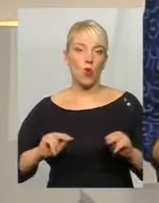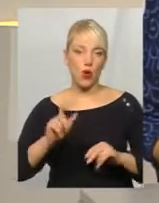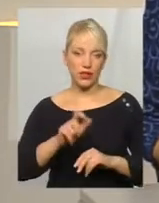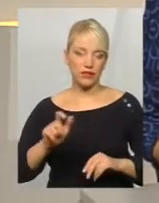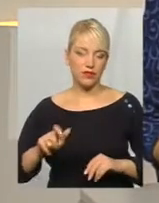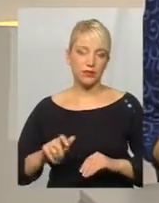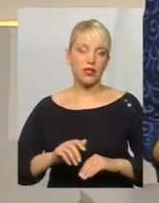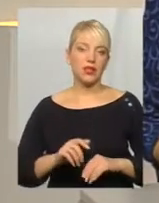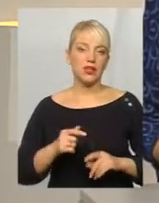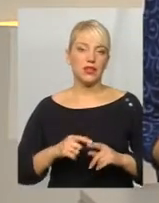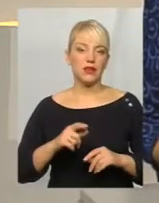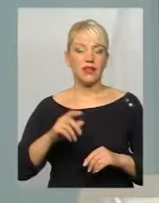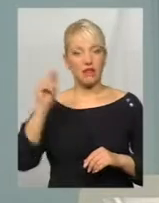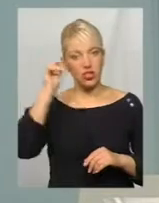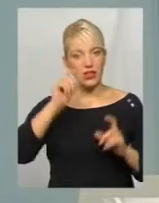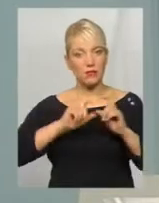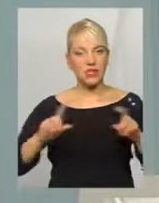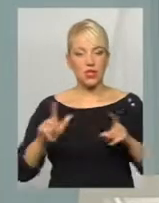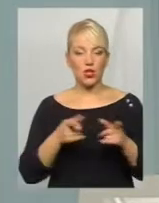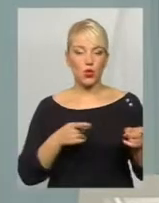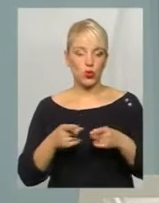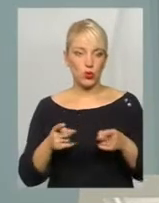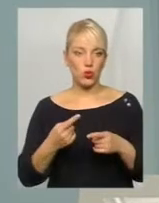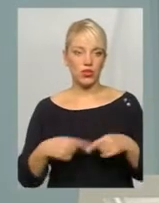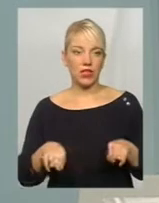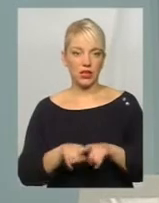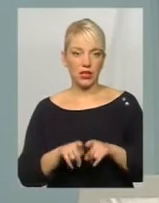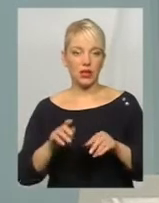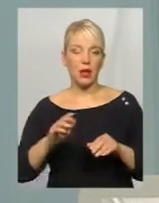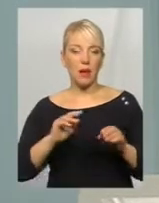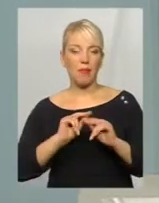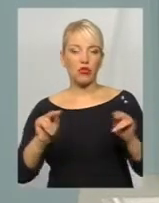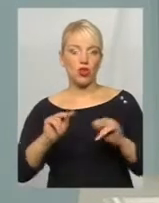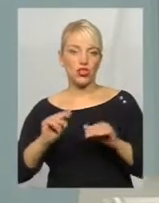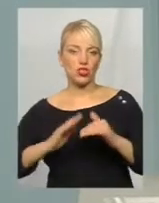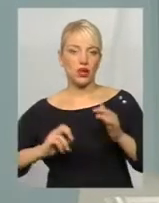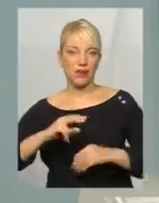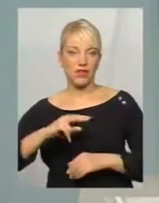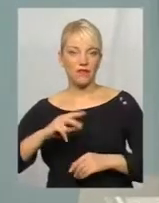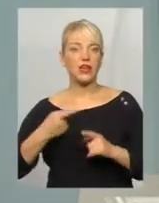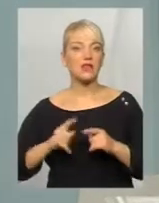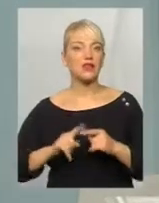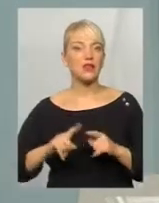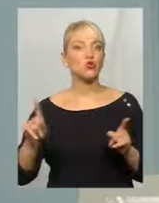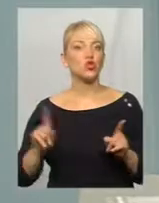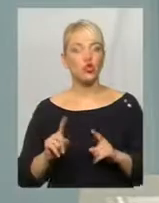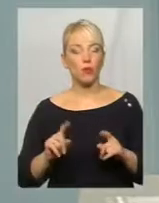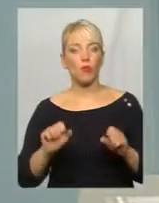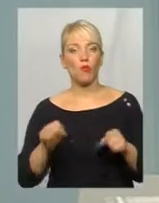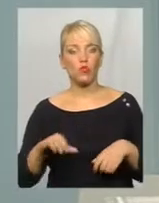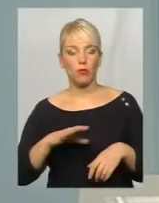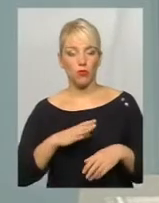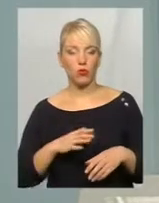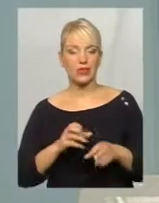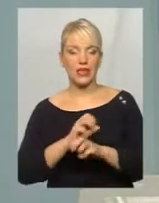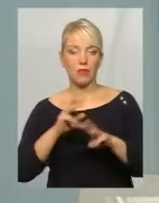педагогічними навчальними закладами, які готують такі категорії педагогічних працівників, з тим, щоб можна було все